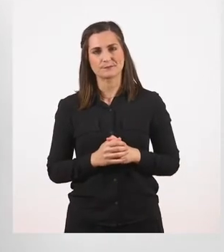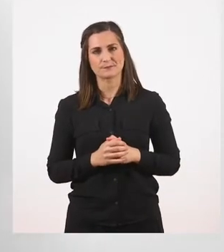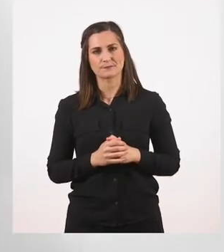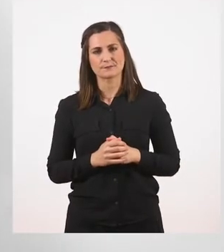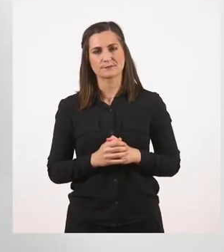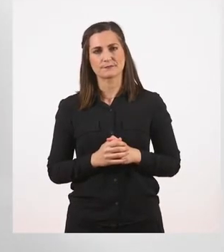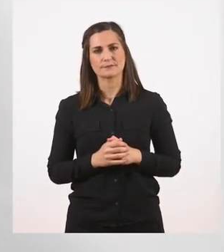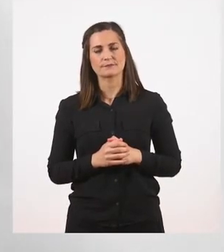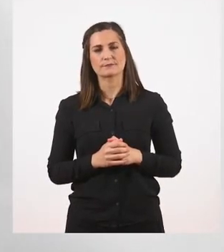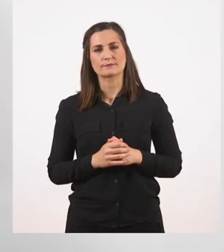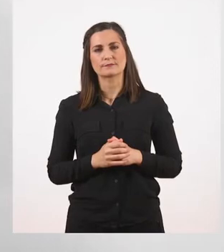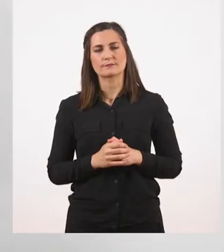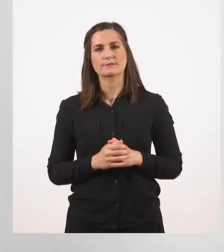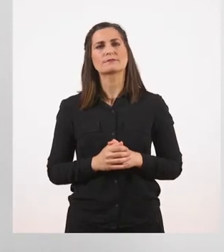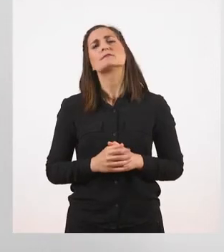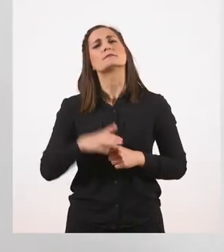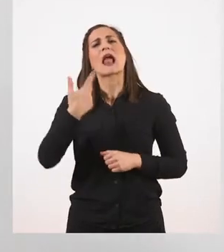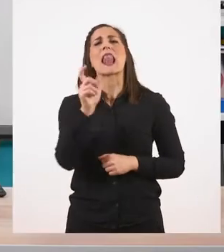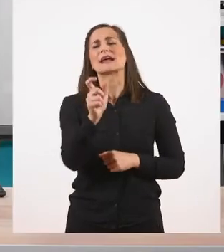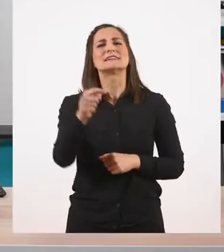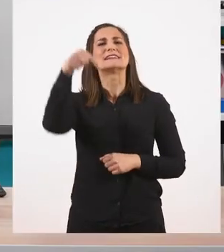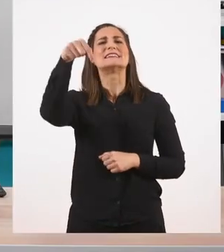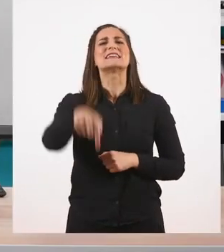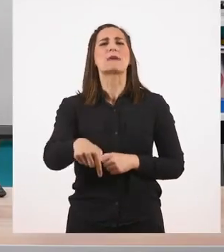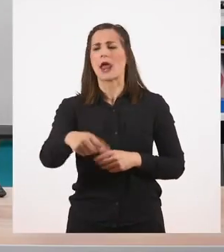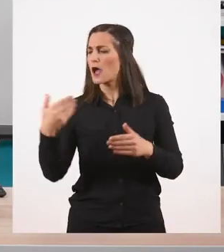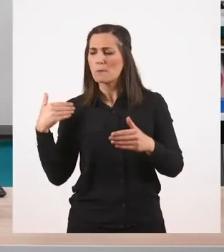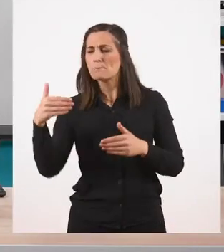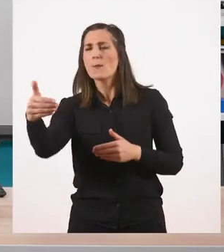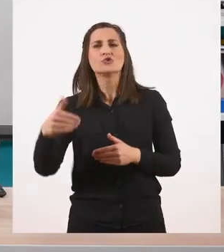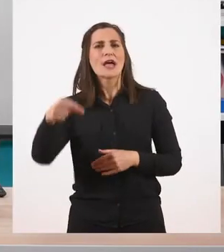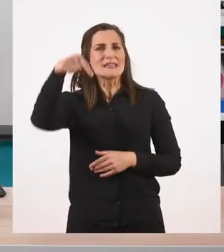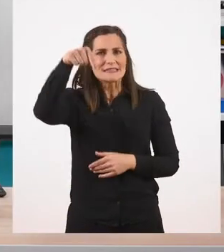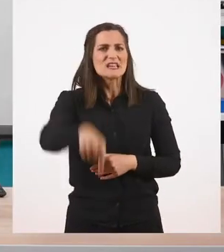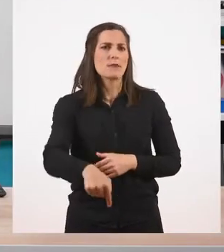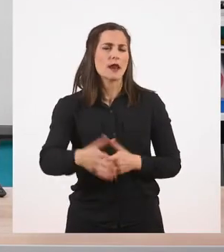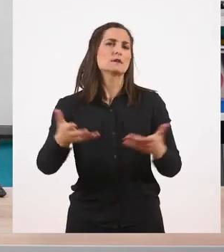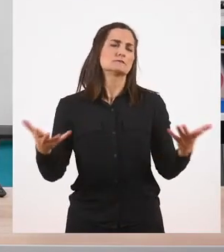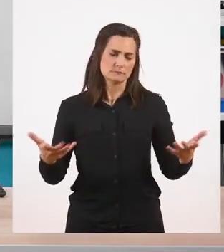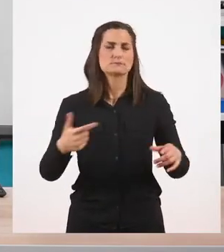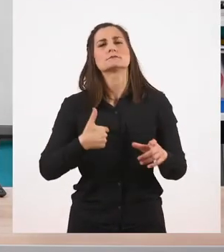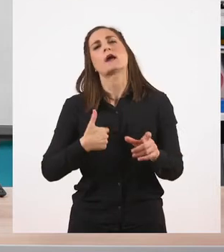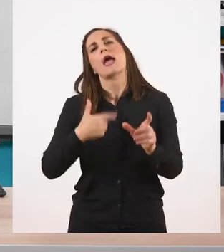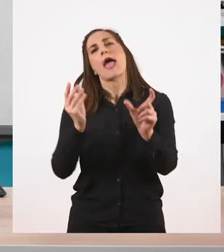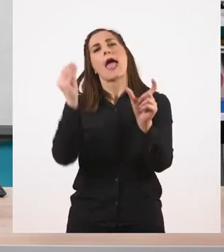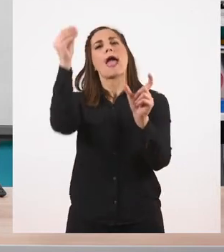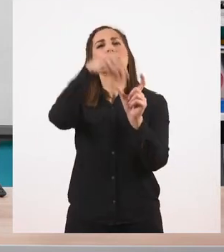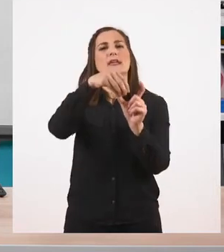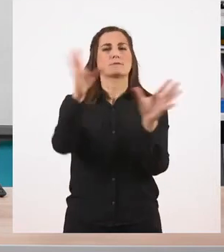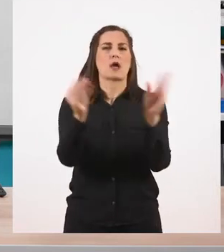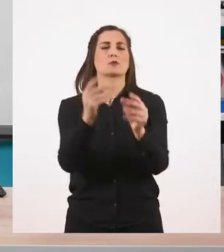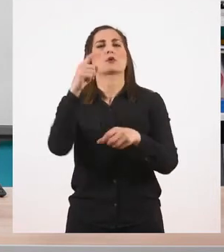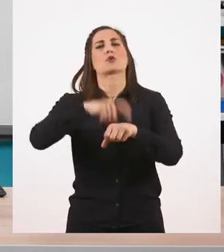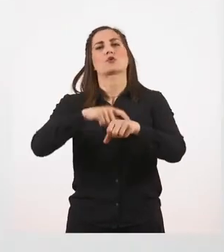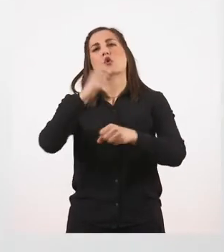Στη συνέχεια, έχουμε σήμερα τη λέξη σήμερα. Πότε σήμερα έχουμε ένα χρονικό επίρρημα. Το γράφουμε στα